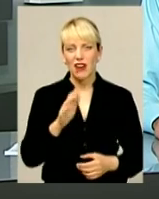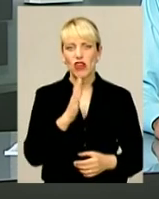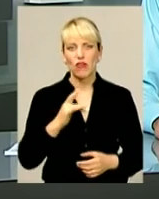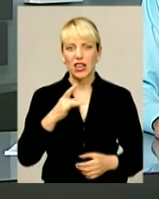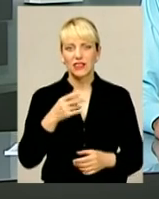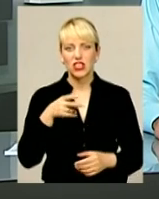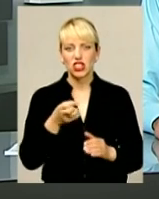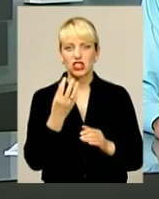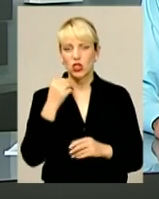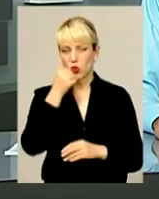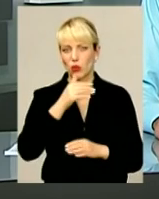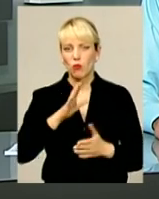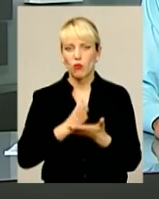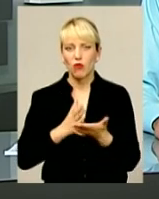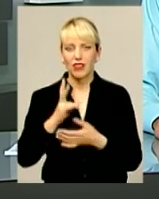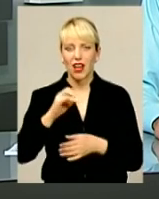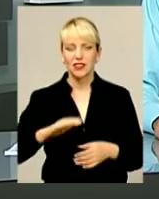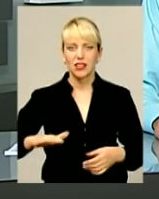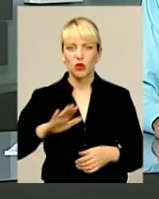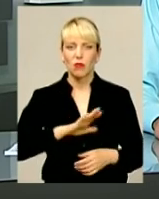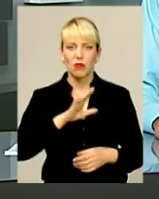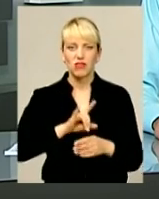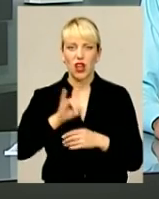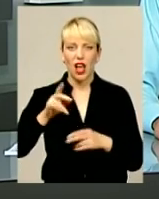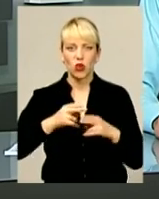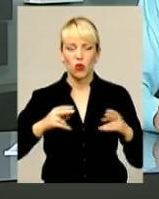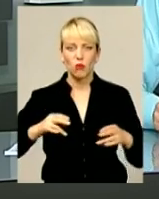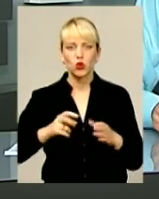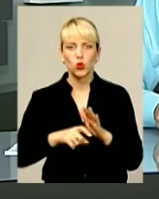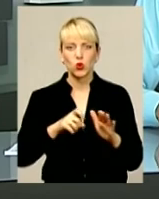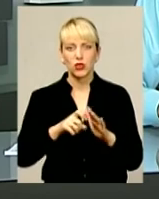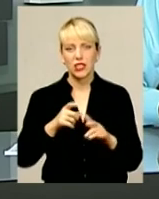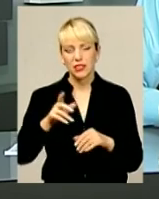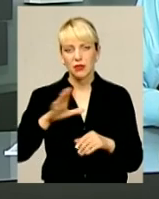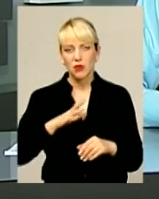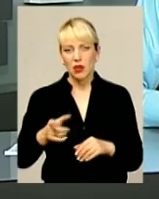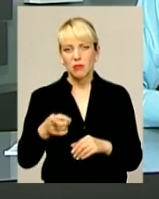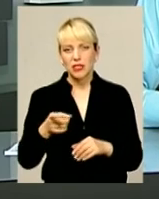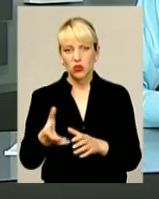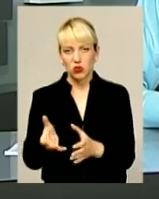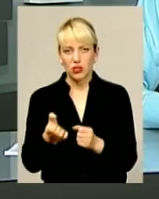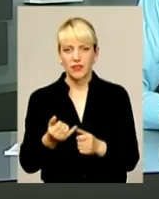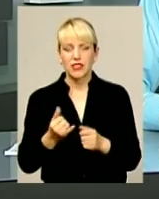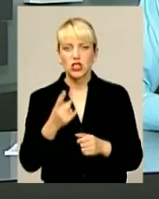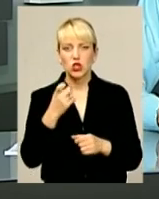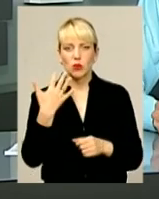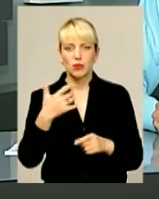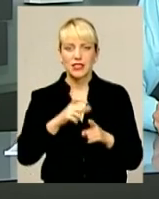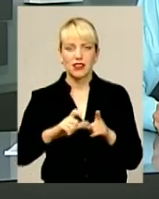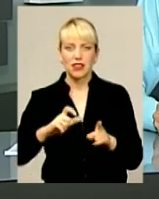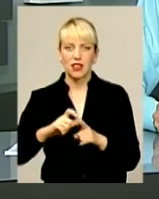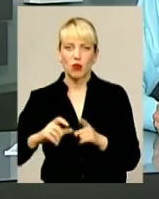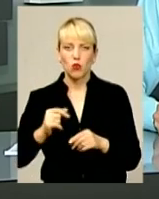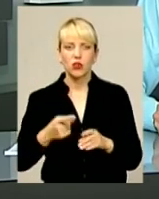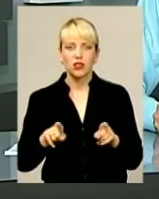року перебував на території колишнього аеропорту Донецьк. Там чоловік заволодів пістолетом з майже 150 набоями,